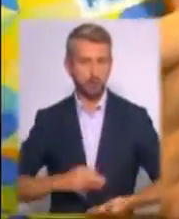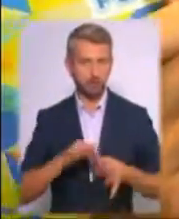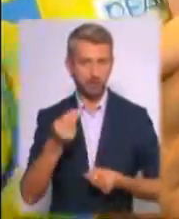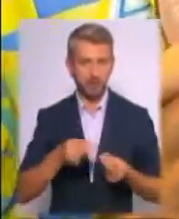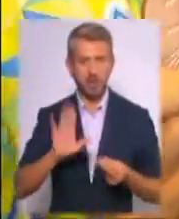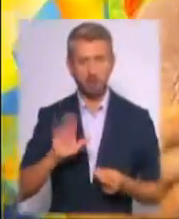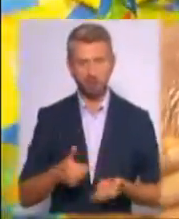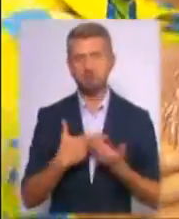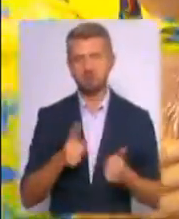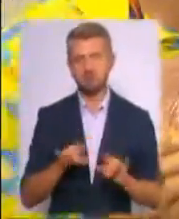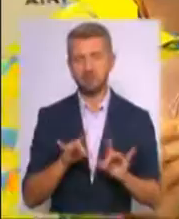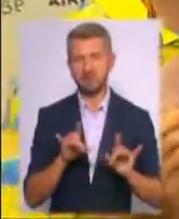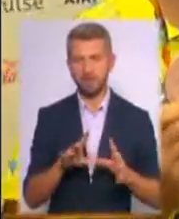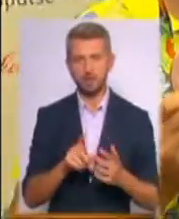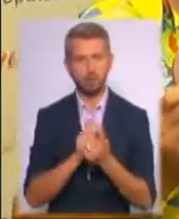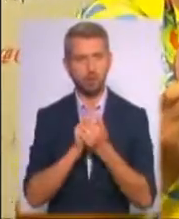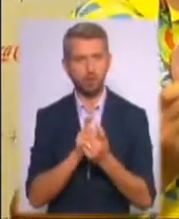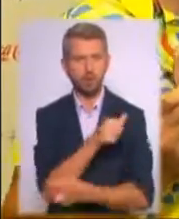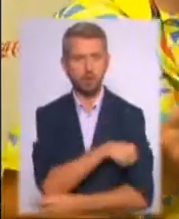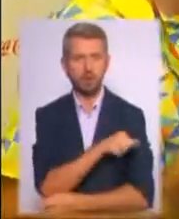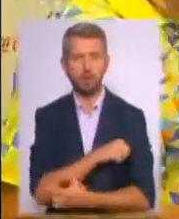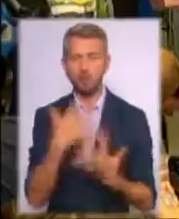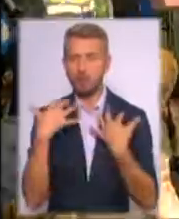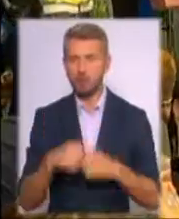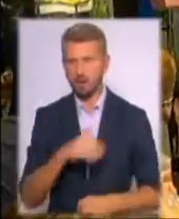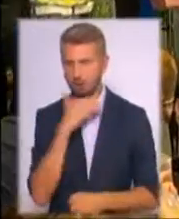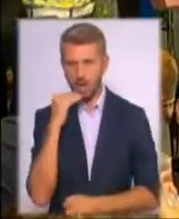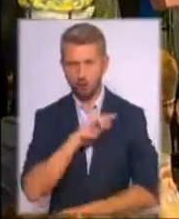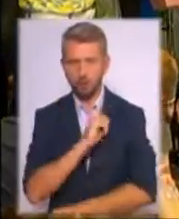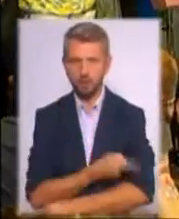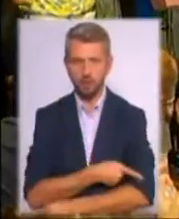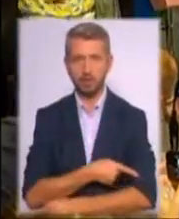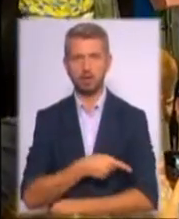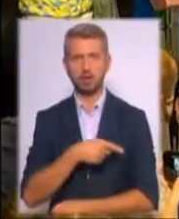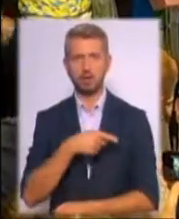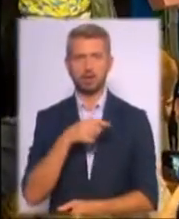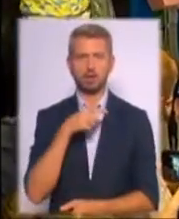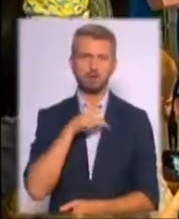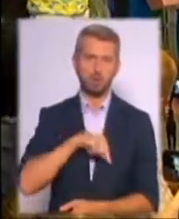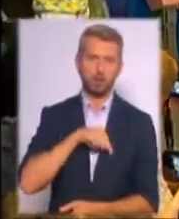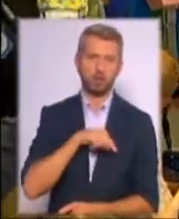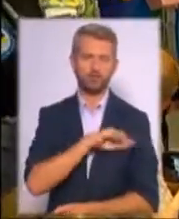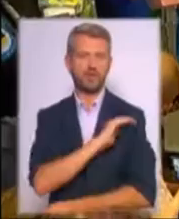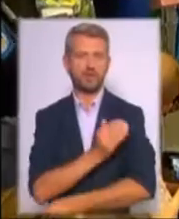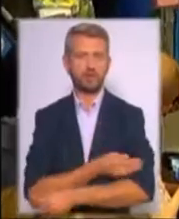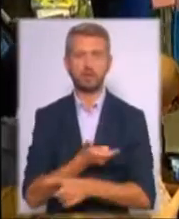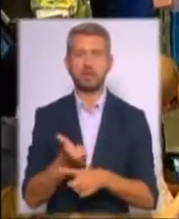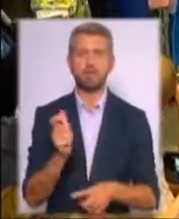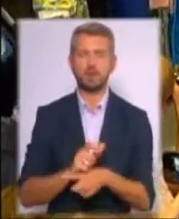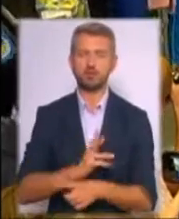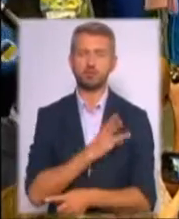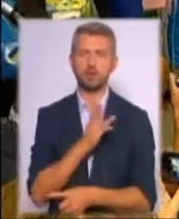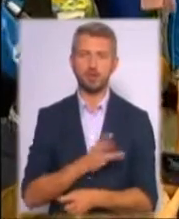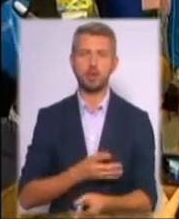все-таки зізналися, боротьба у Ріо забрала багато сил, як фізичних, так і психологічних. І наразі найбільше бажання